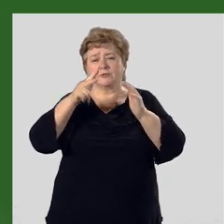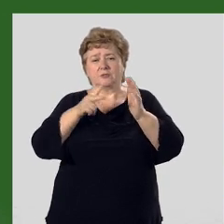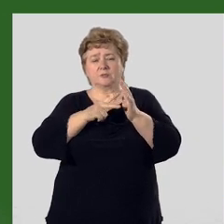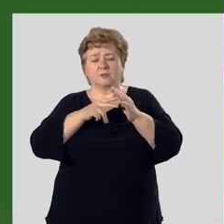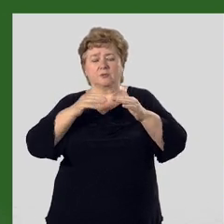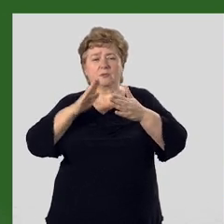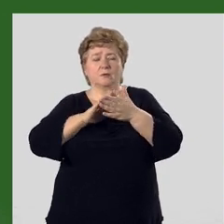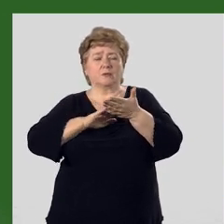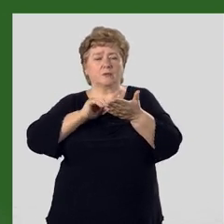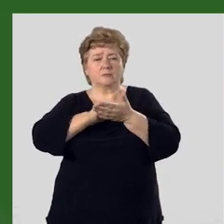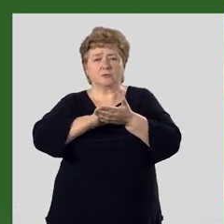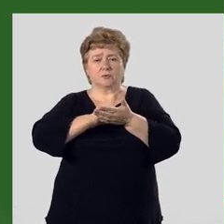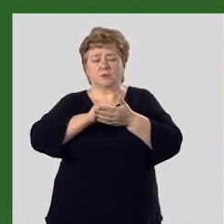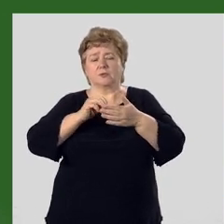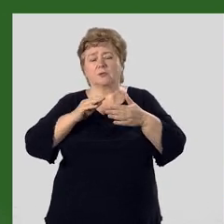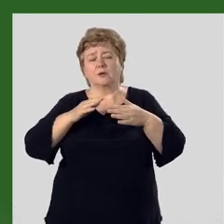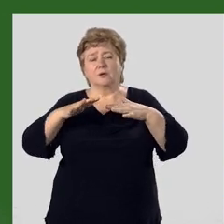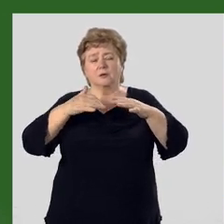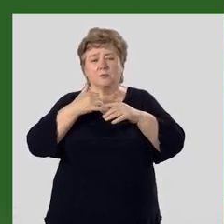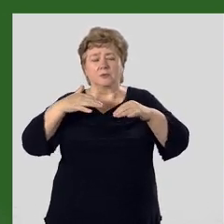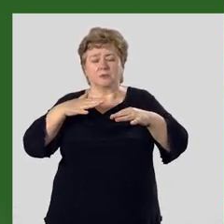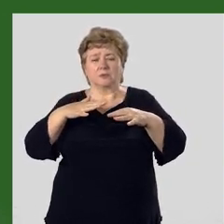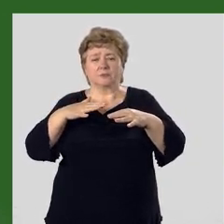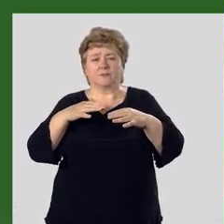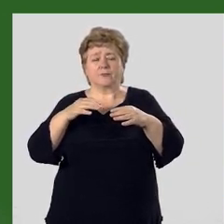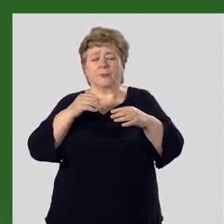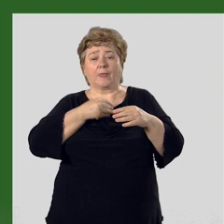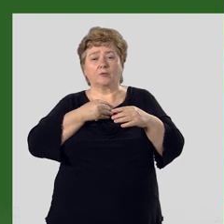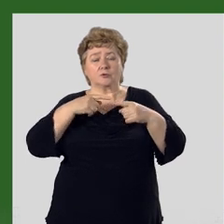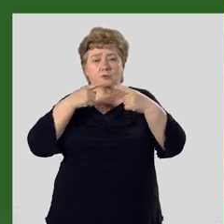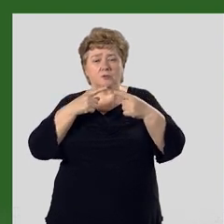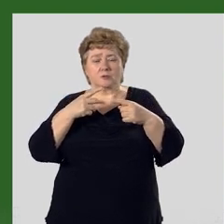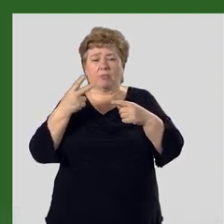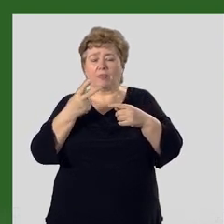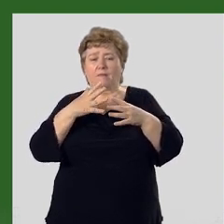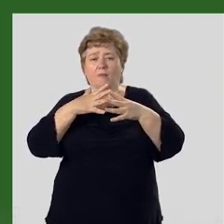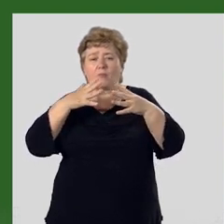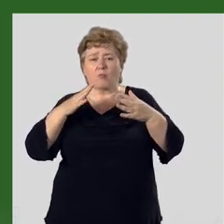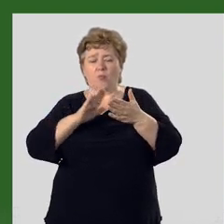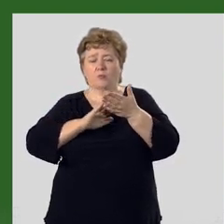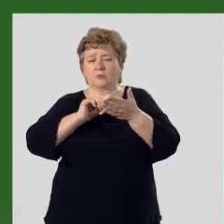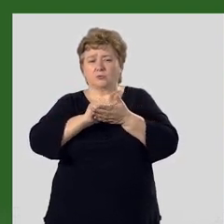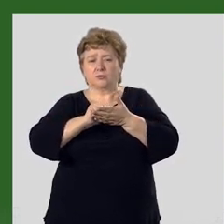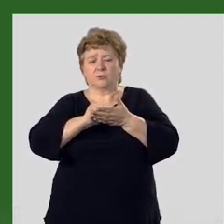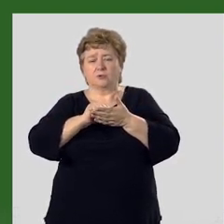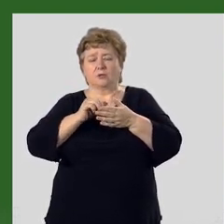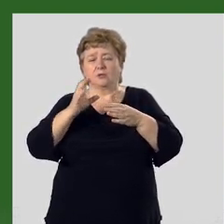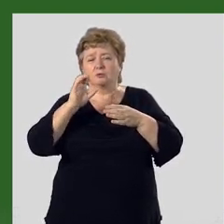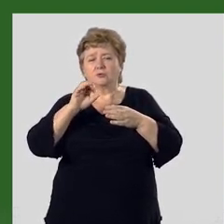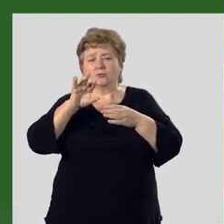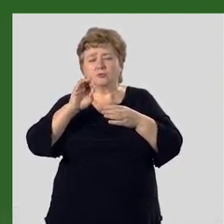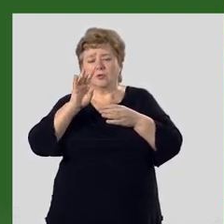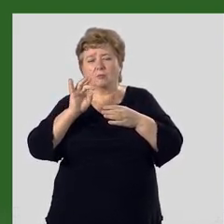разрушительных землетрясений. Хочется отметить два наиболее разрушительных. В